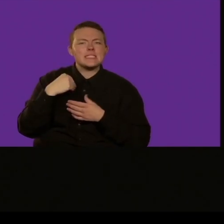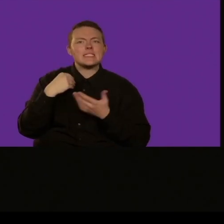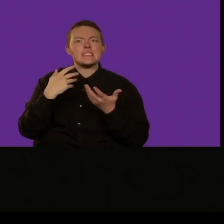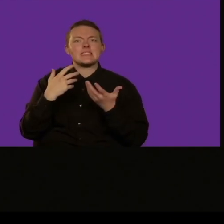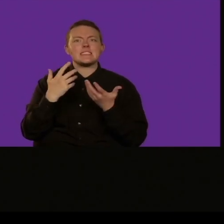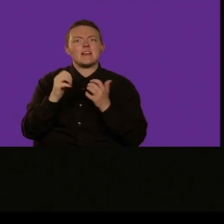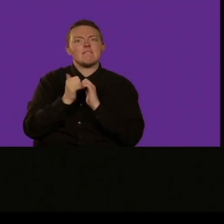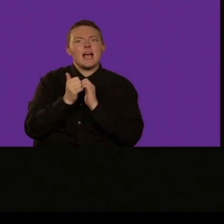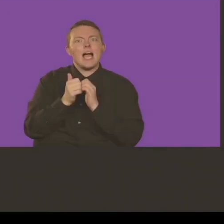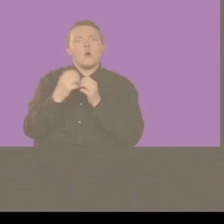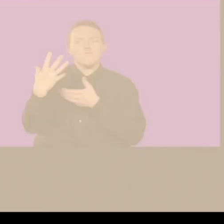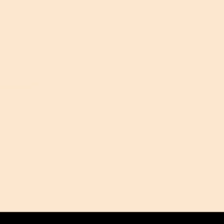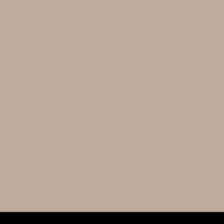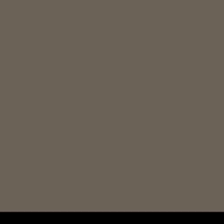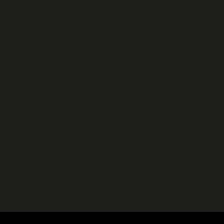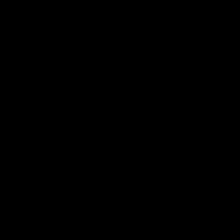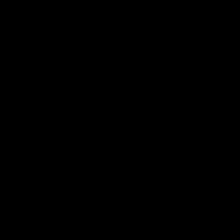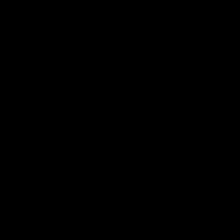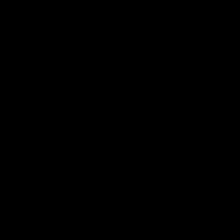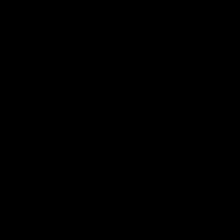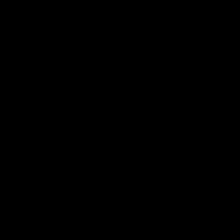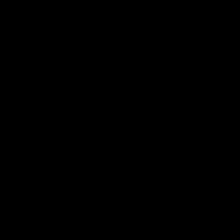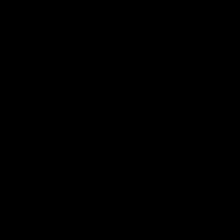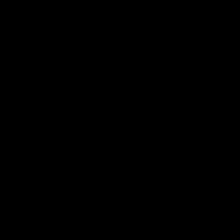felice di vederti anche te Smic